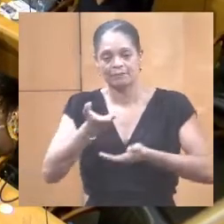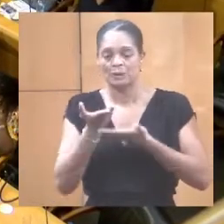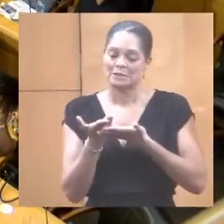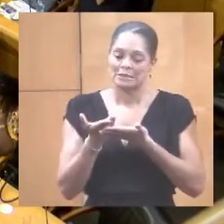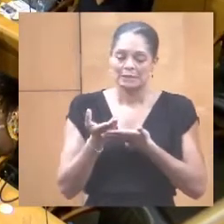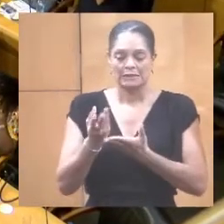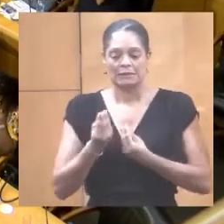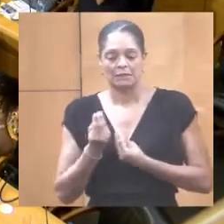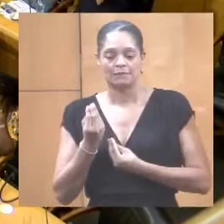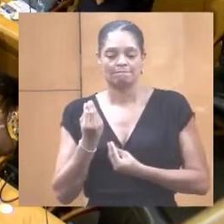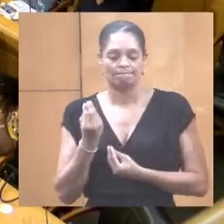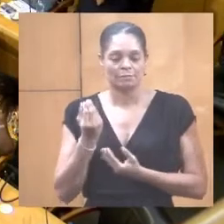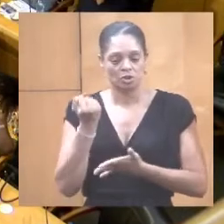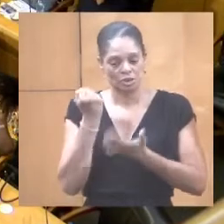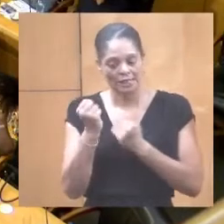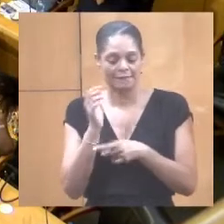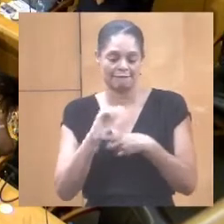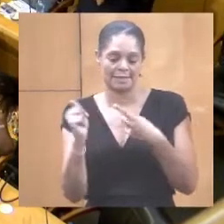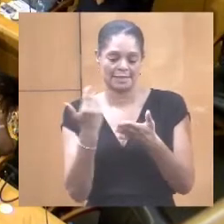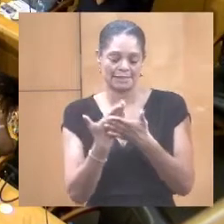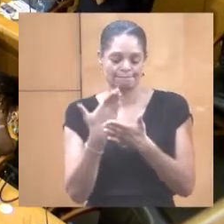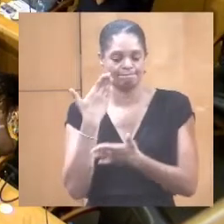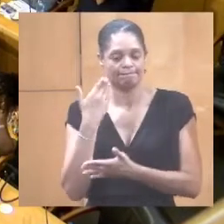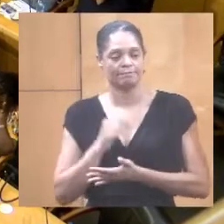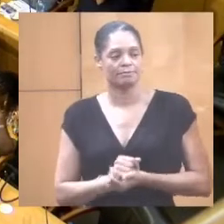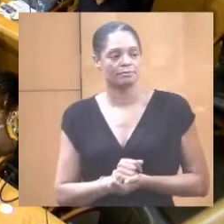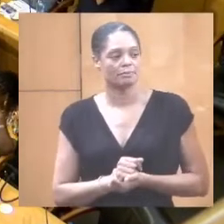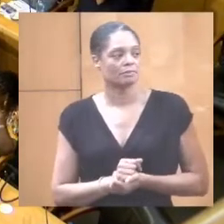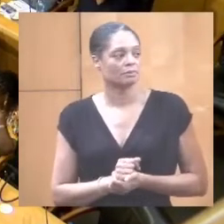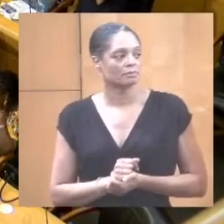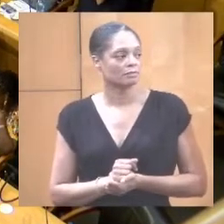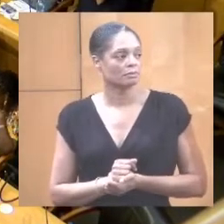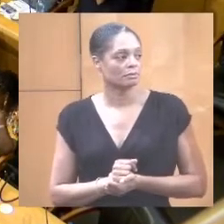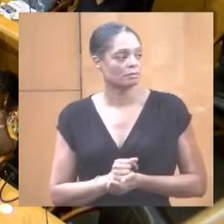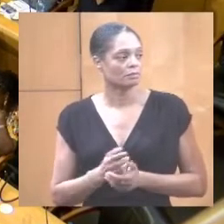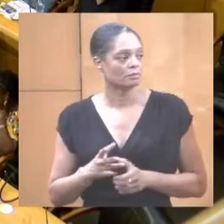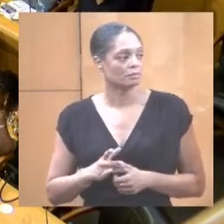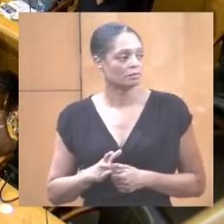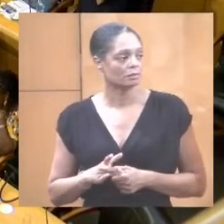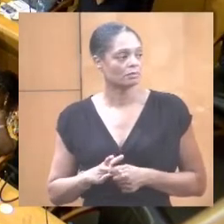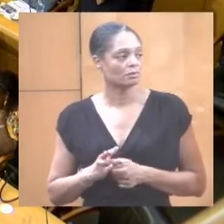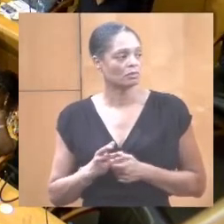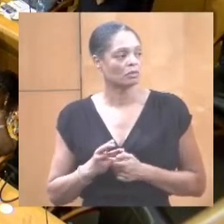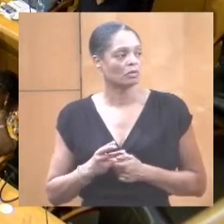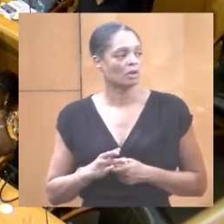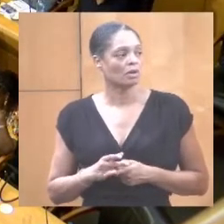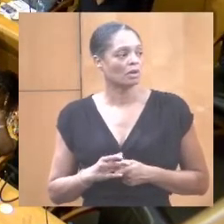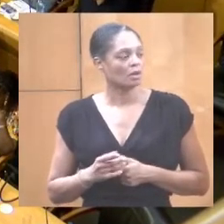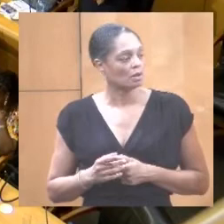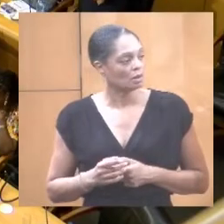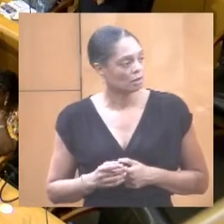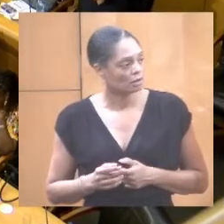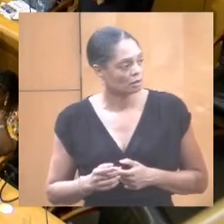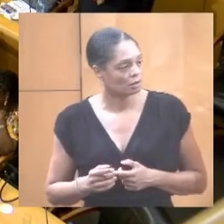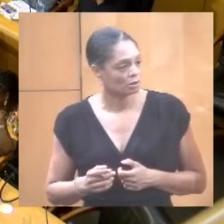En tout cas, j'avais fait la remarque. D'abord, il faut toujours déplorer que les services travaillent en tuyaux d'or.